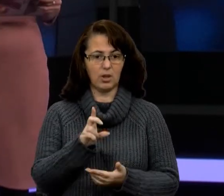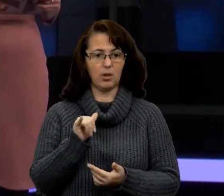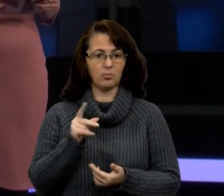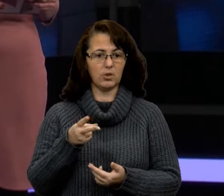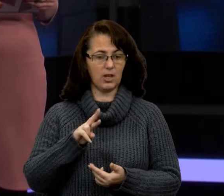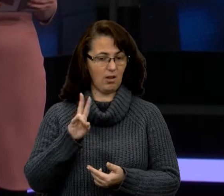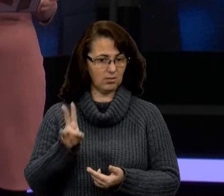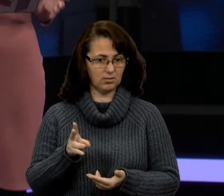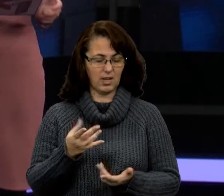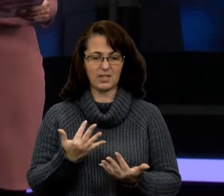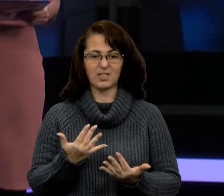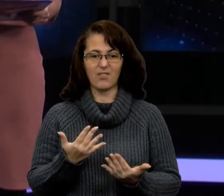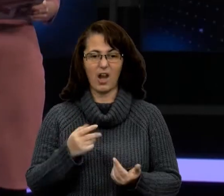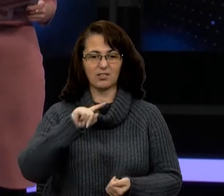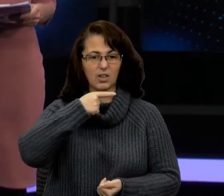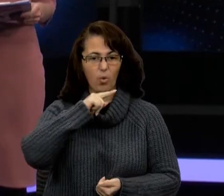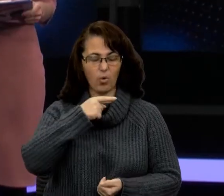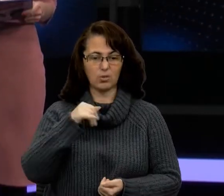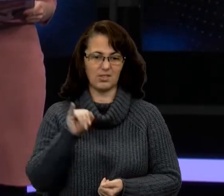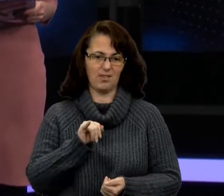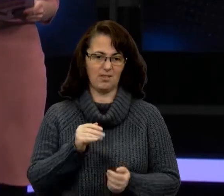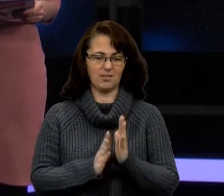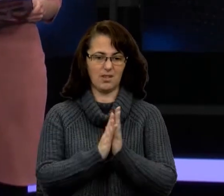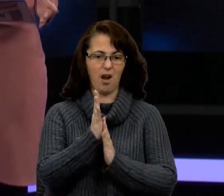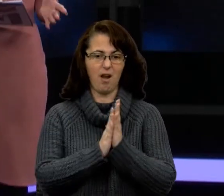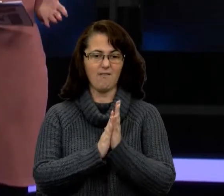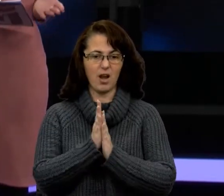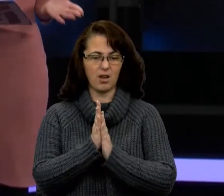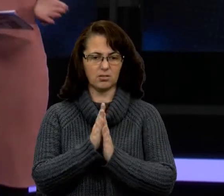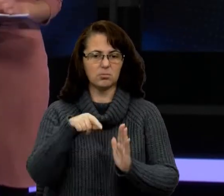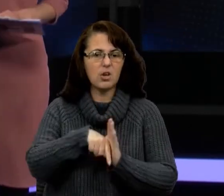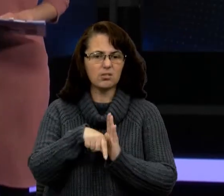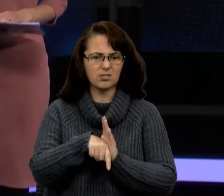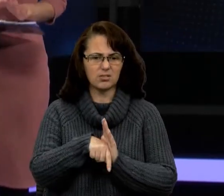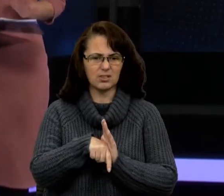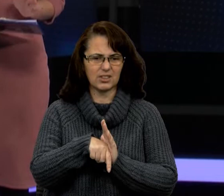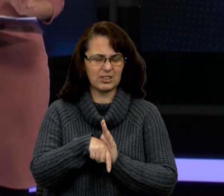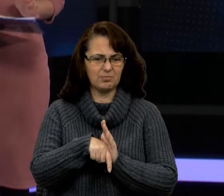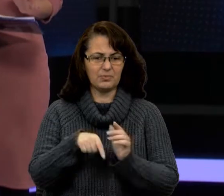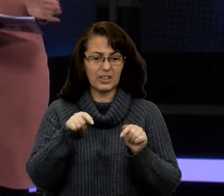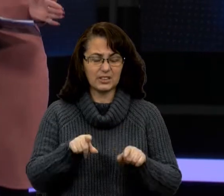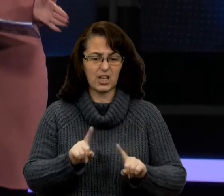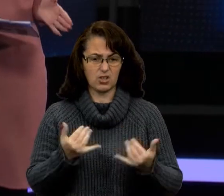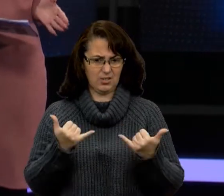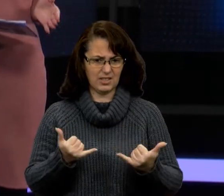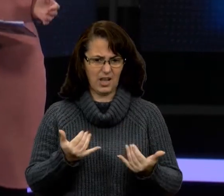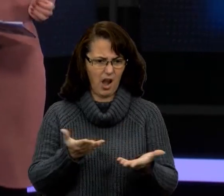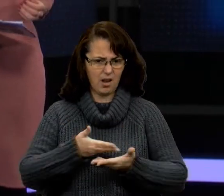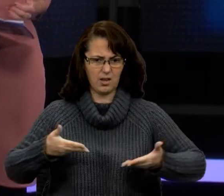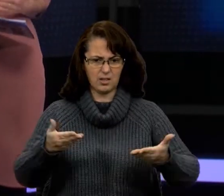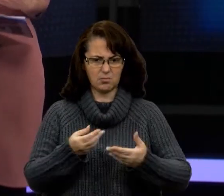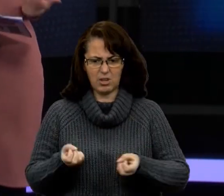Зварений качан, кукурудза і трава. По суті, недолітки. Те, що зараз ми, не вагаючись,